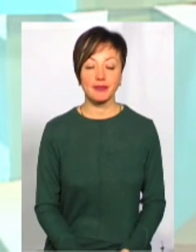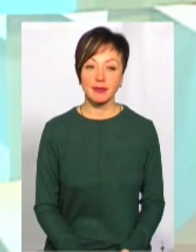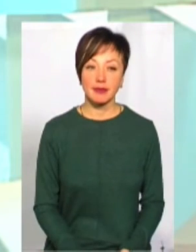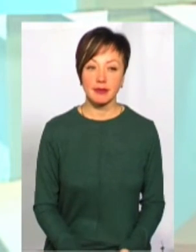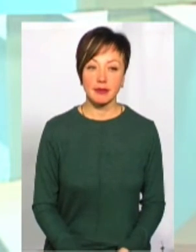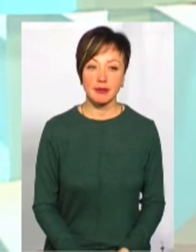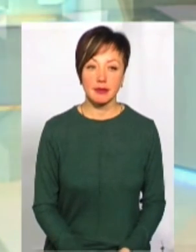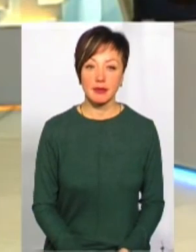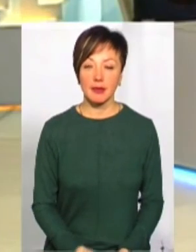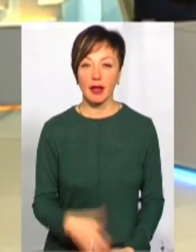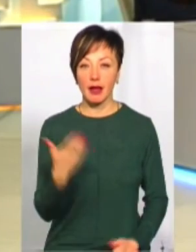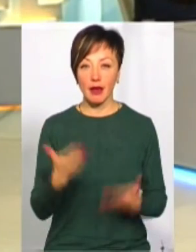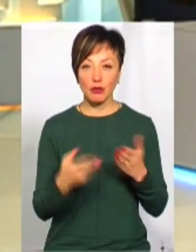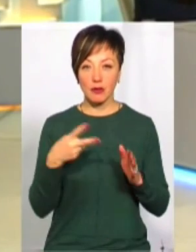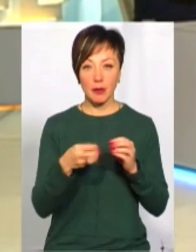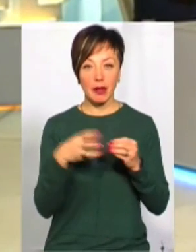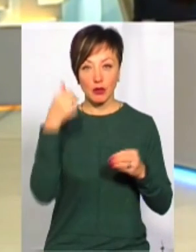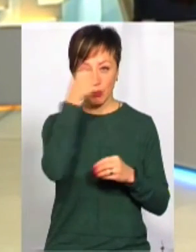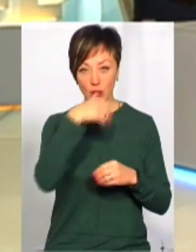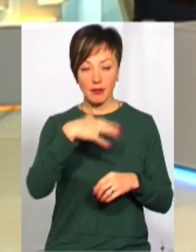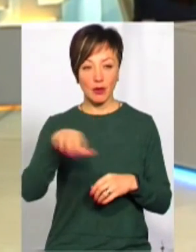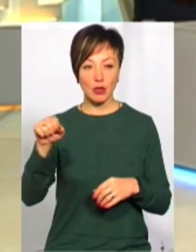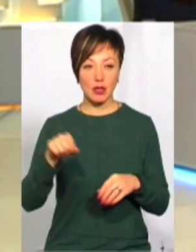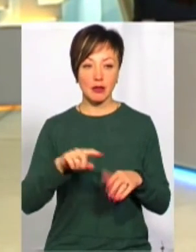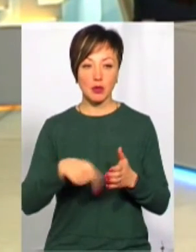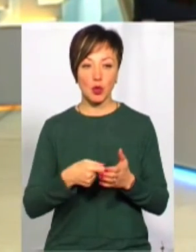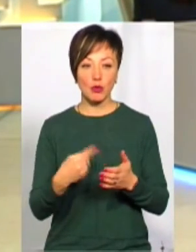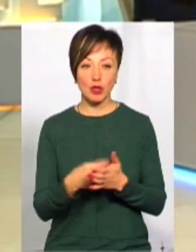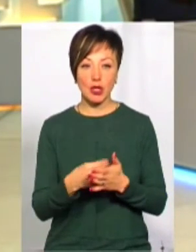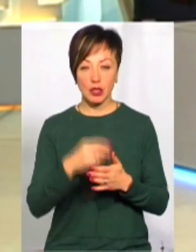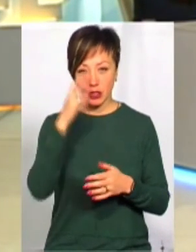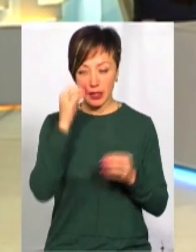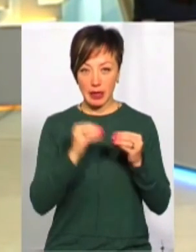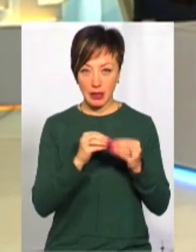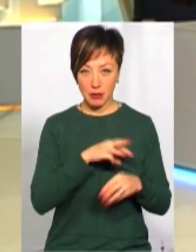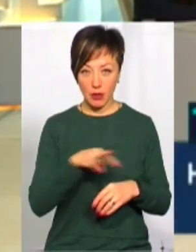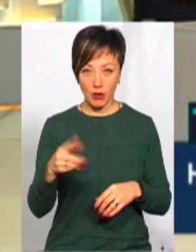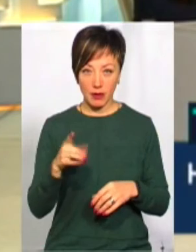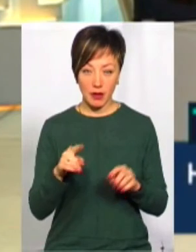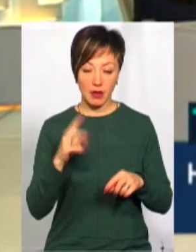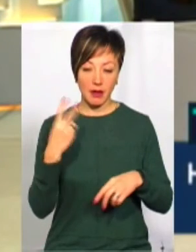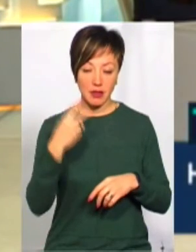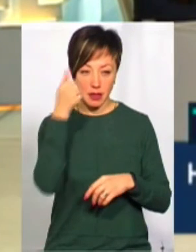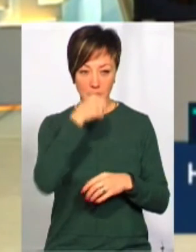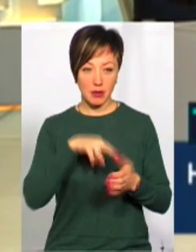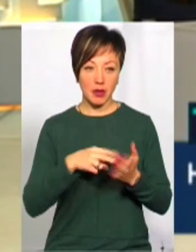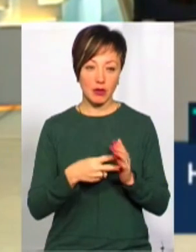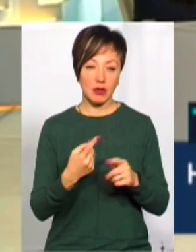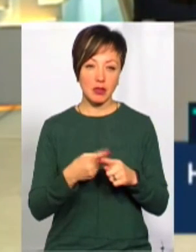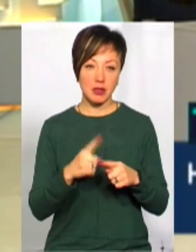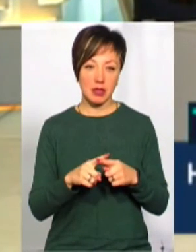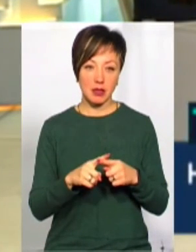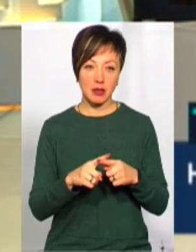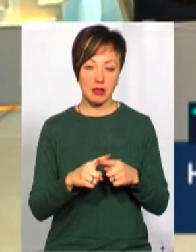Якщо в 2015 році вилучали з міського бюджету в державний 10 мільйонів гривень, то на 2020 рік це